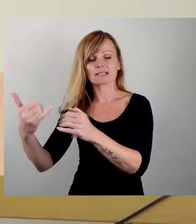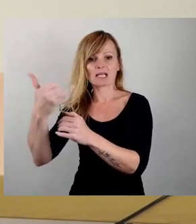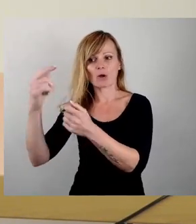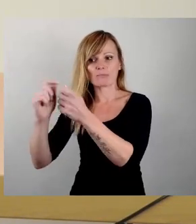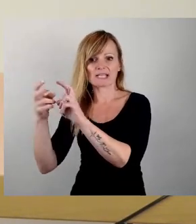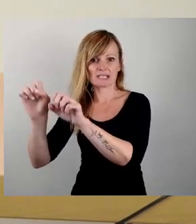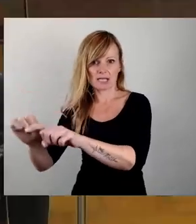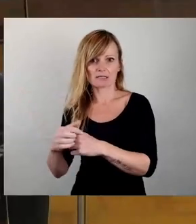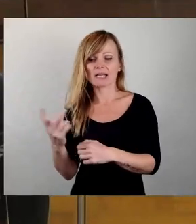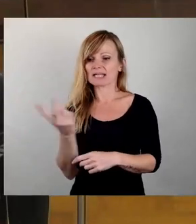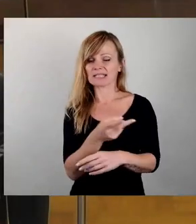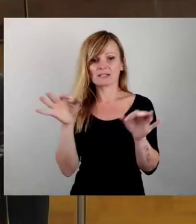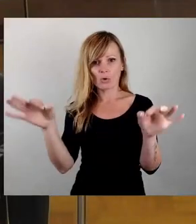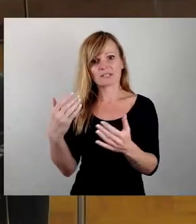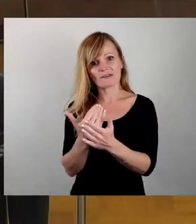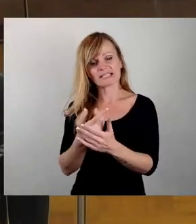haben es verdienen. Vielen Dank.